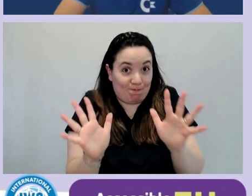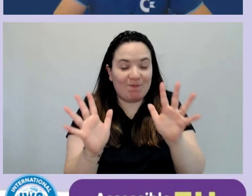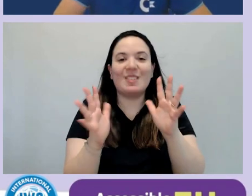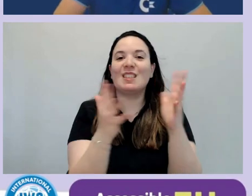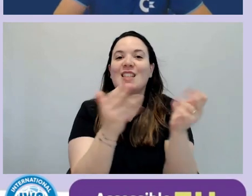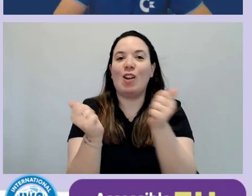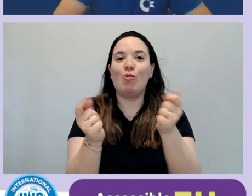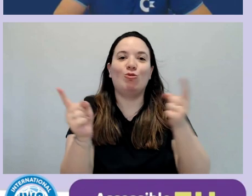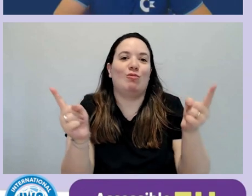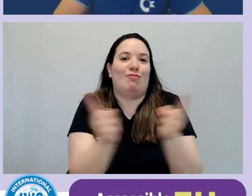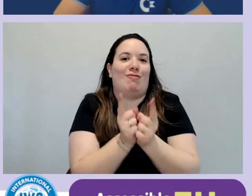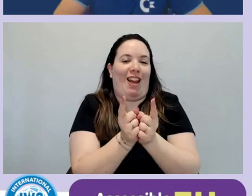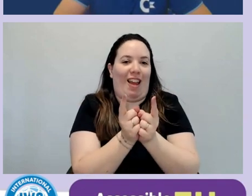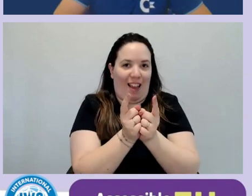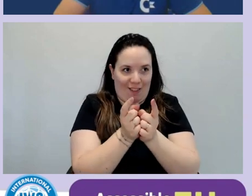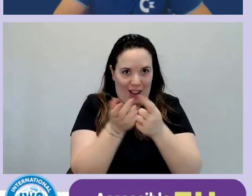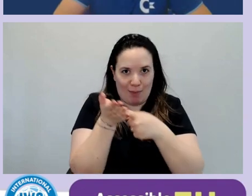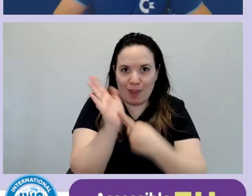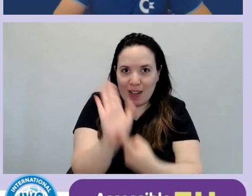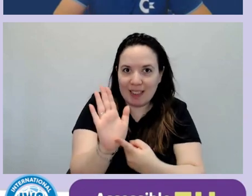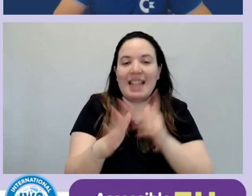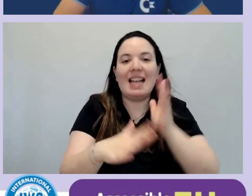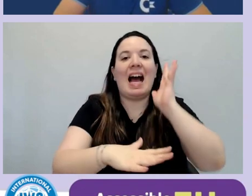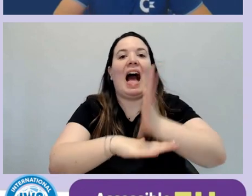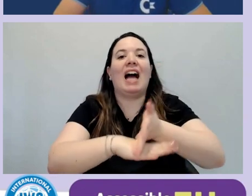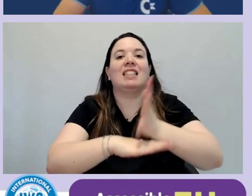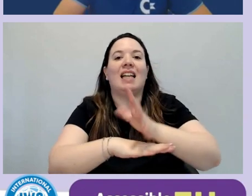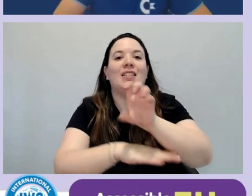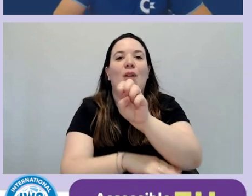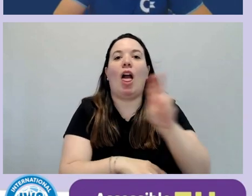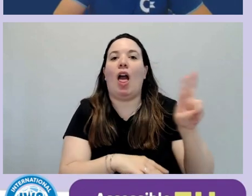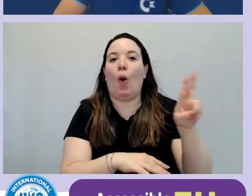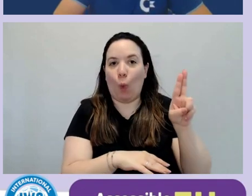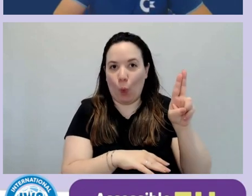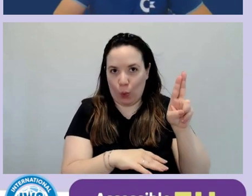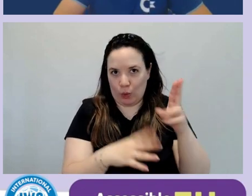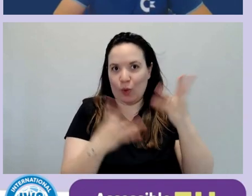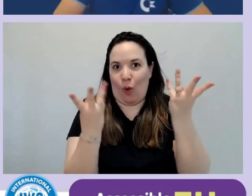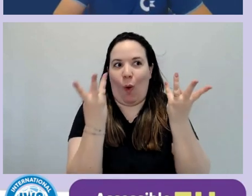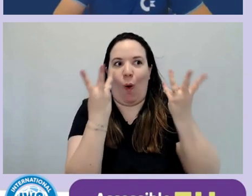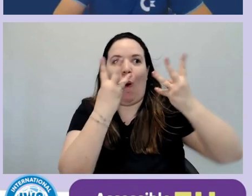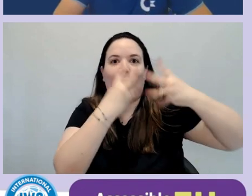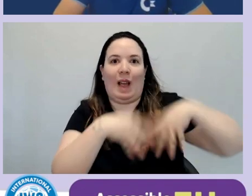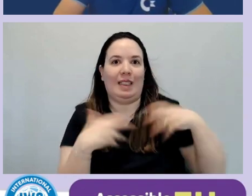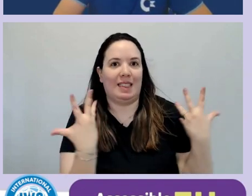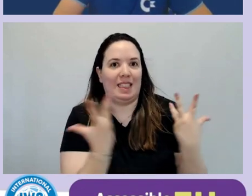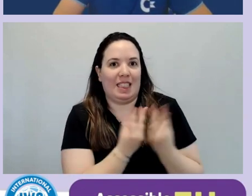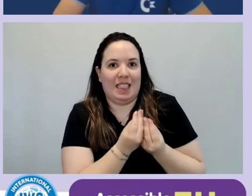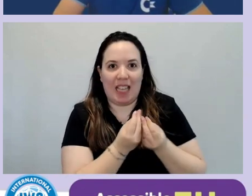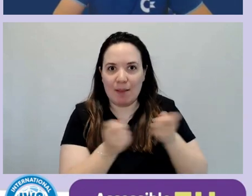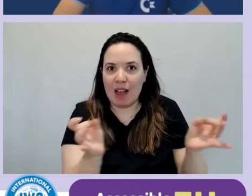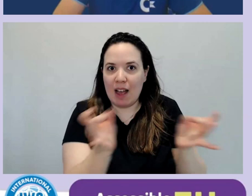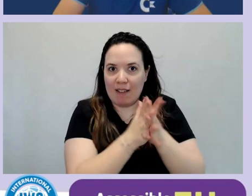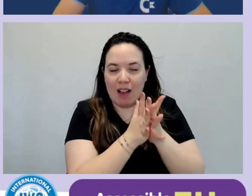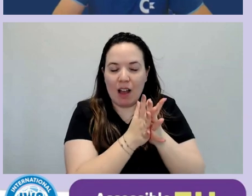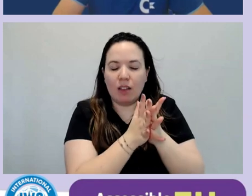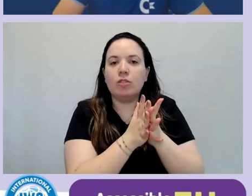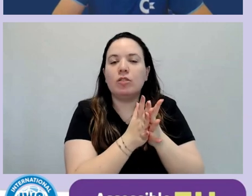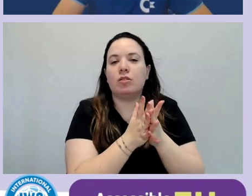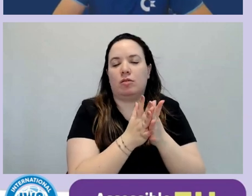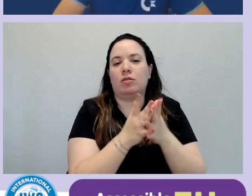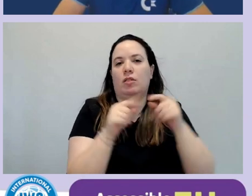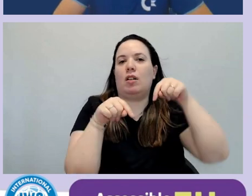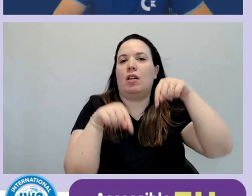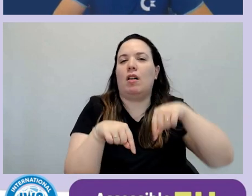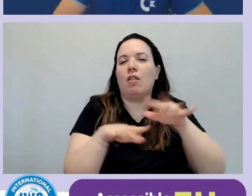breve presentazione del progetto Accessible EU che è coorganizzatore di questo evento, vi citerò,